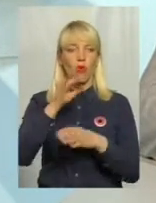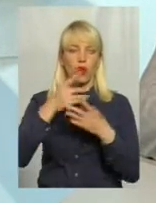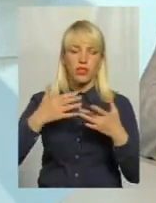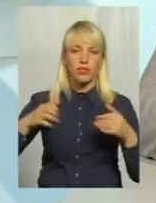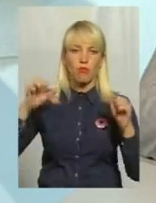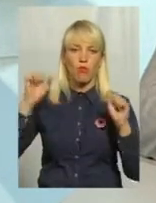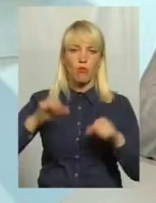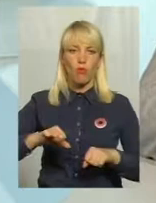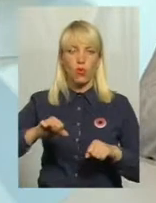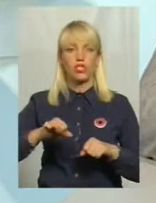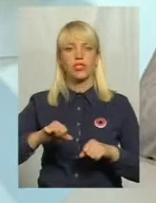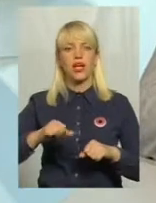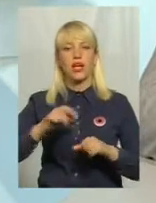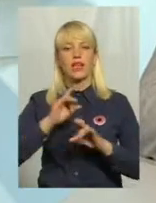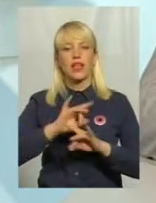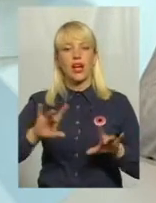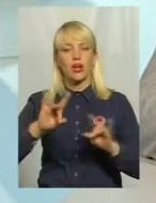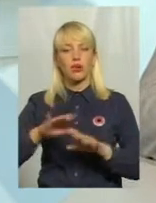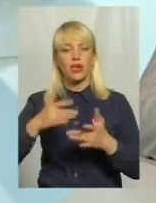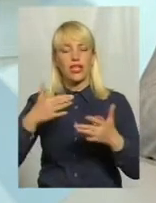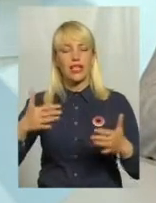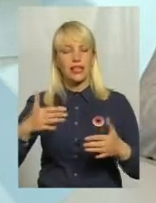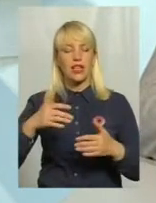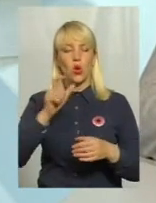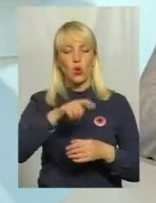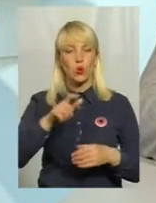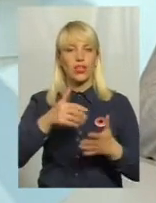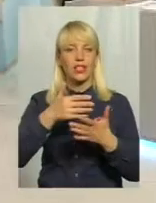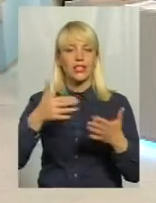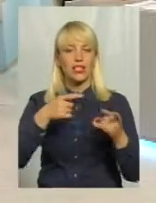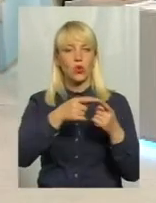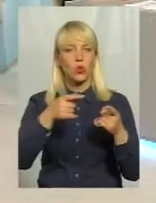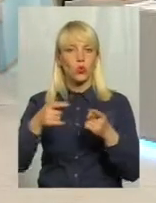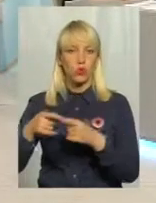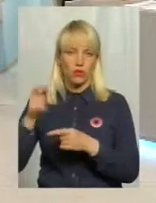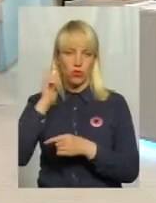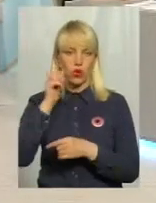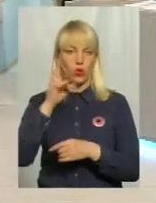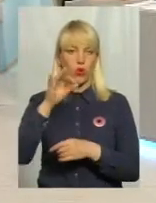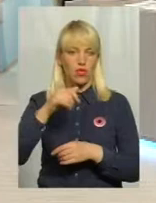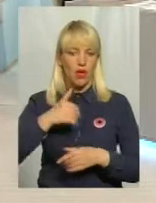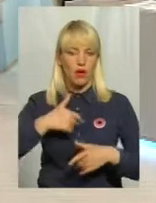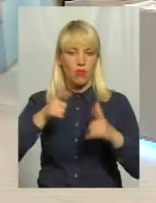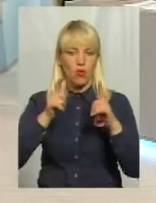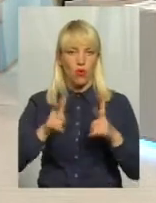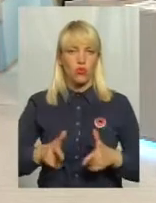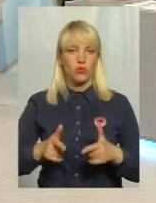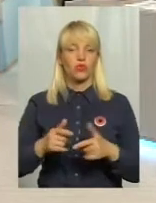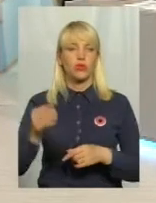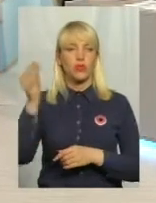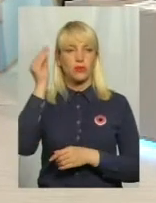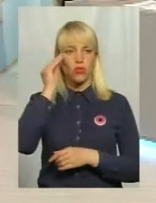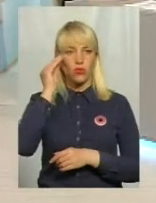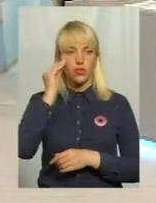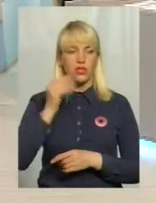трактувати мешканці різних куточків України. Але я погоджуюся з позицією